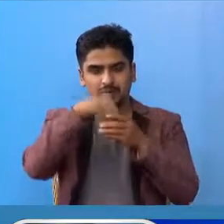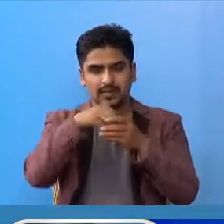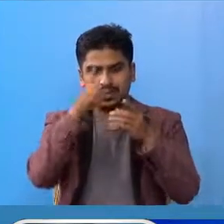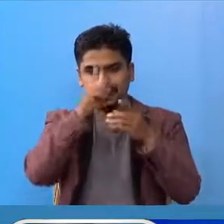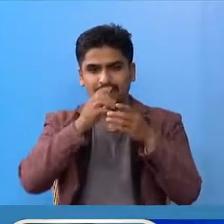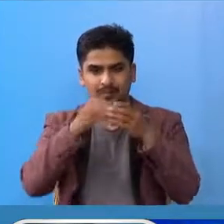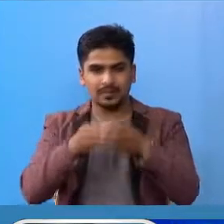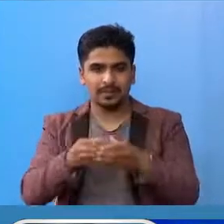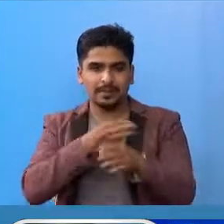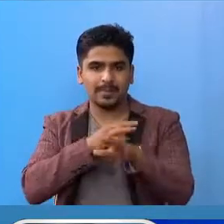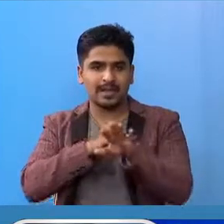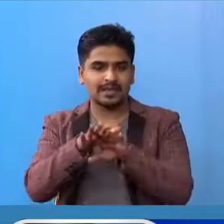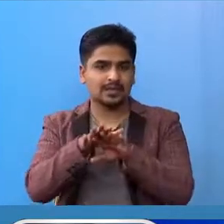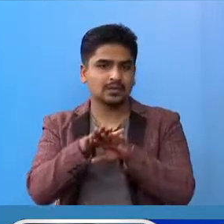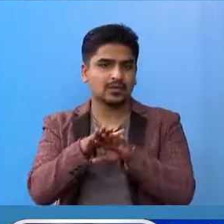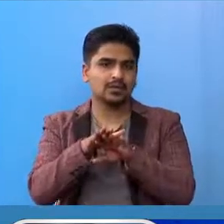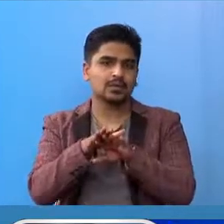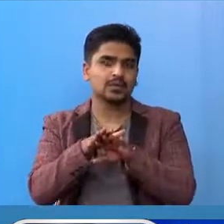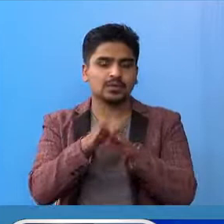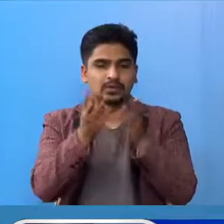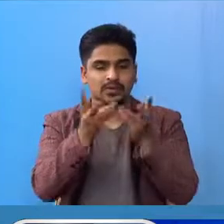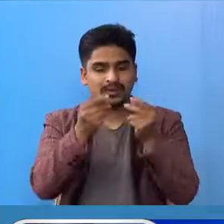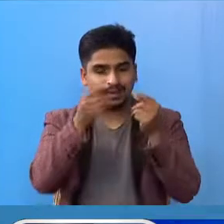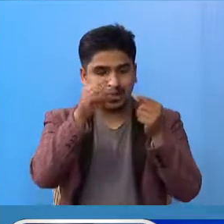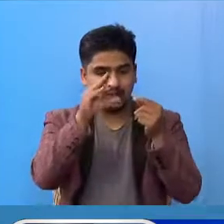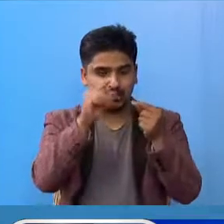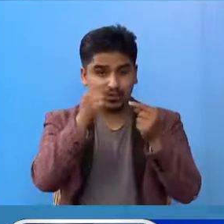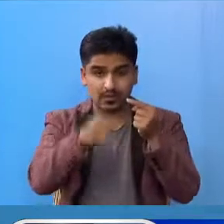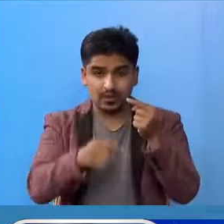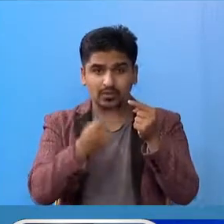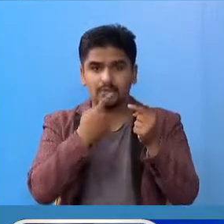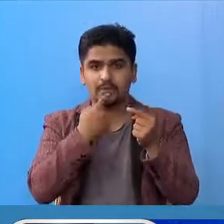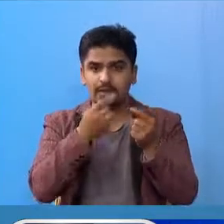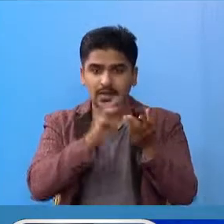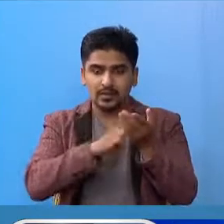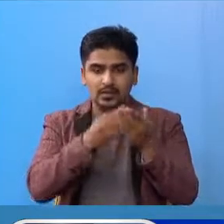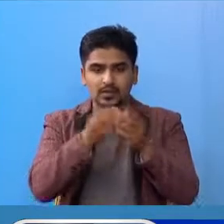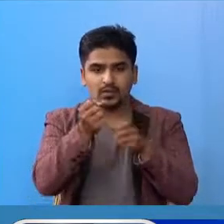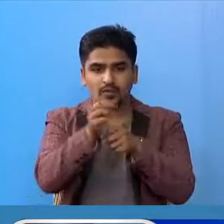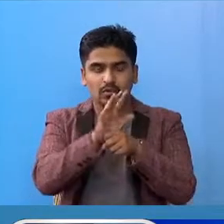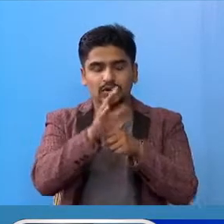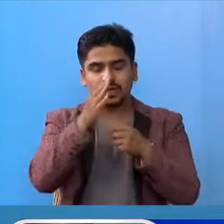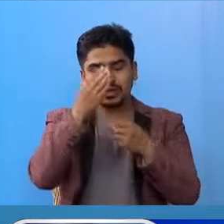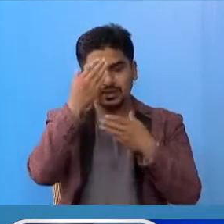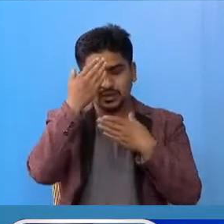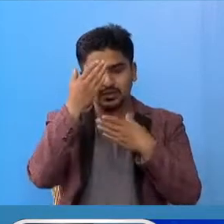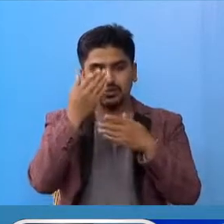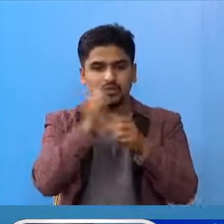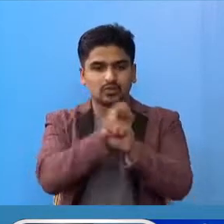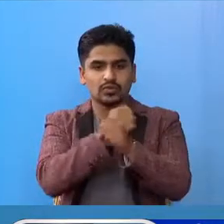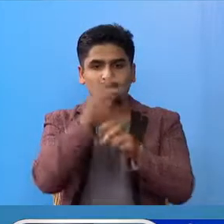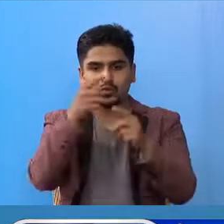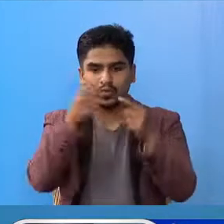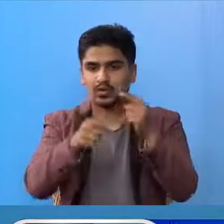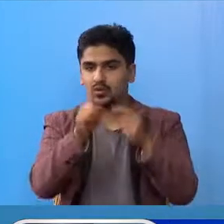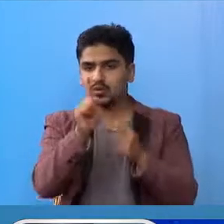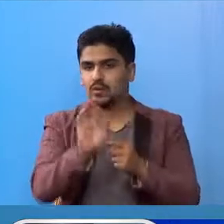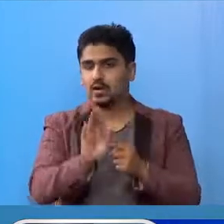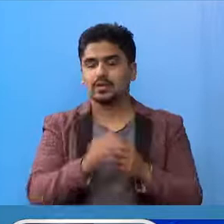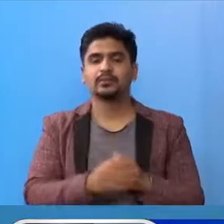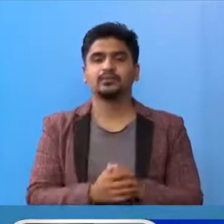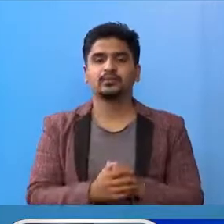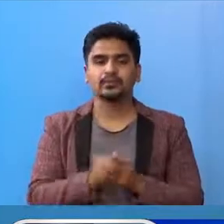बसने, बिरामी, संक्रमित अरू को संख्या गर्दनू, भने को कोरोना संक्रमण को जोखिम गर्दनू, विना,